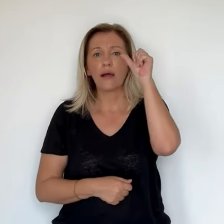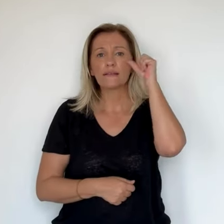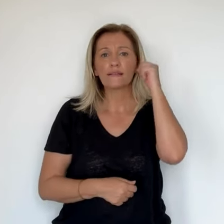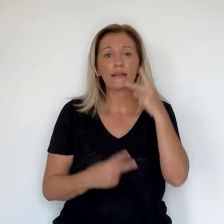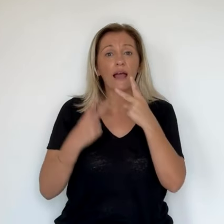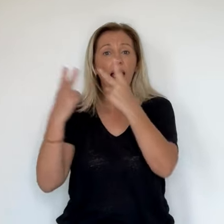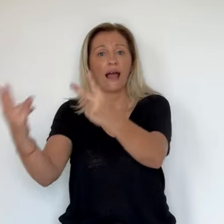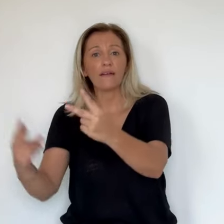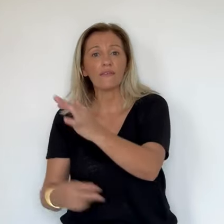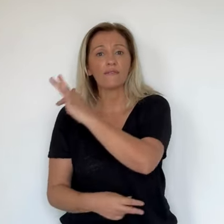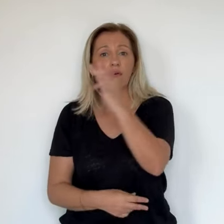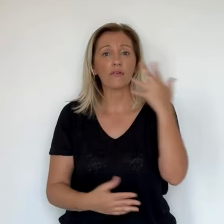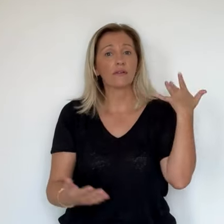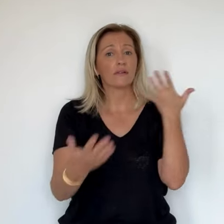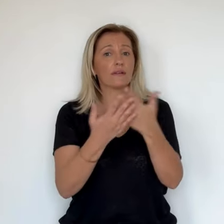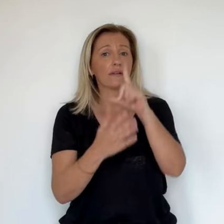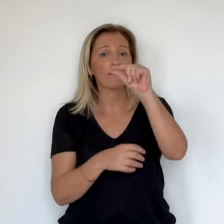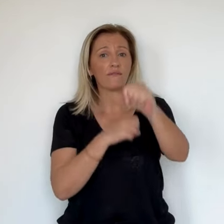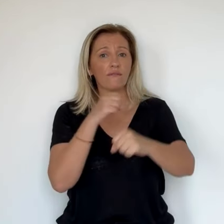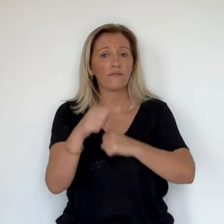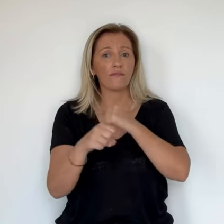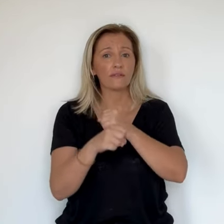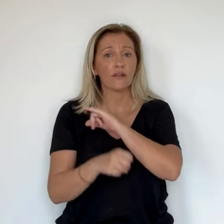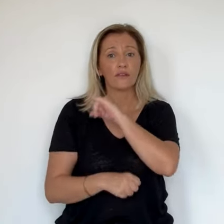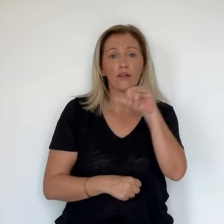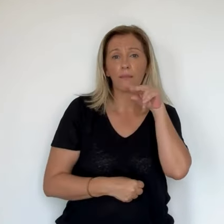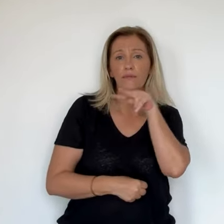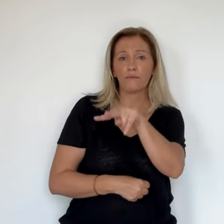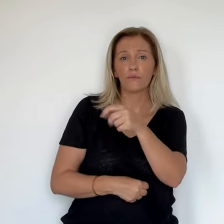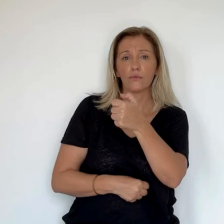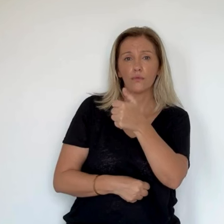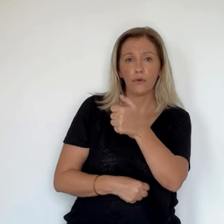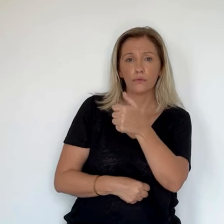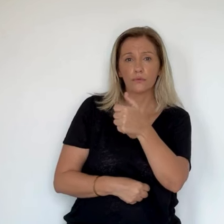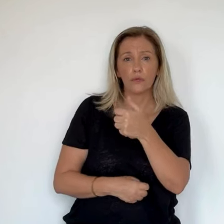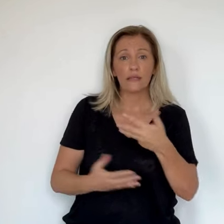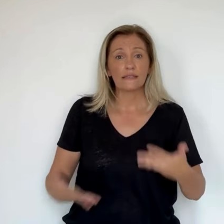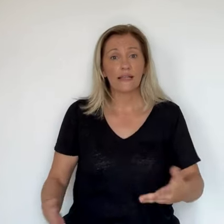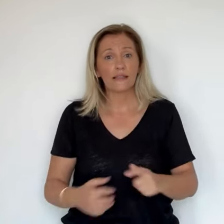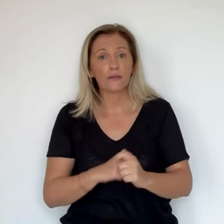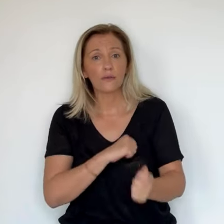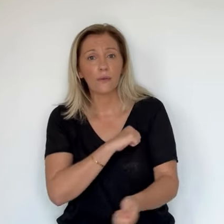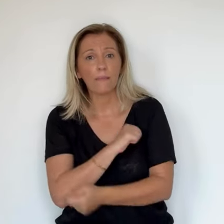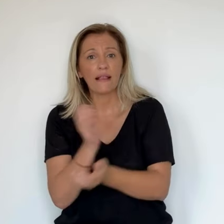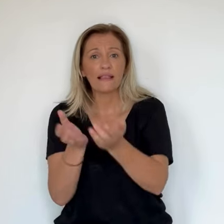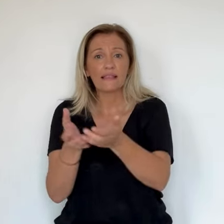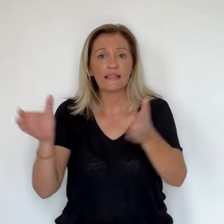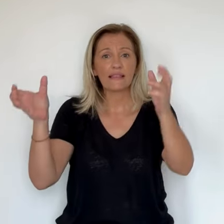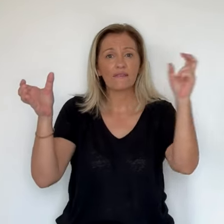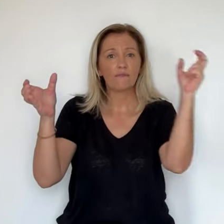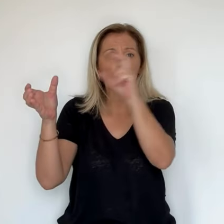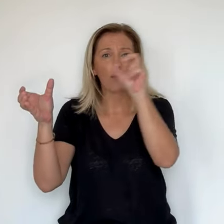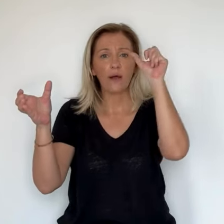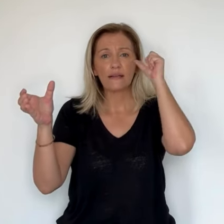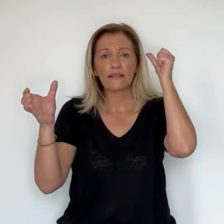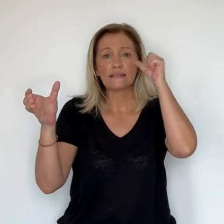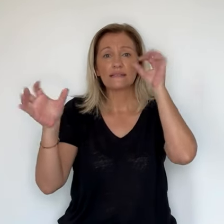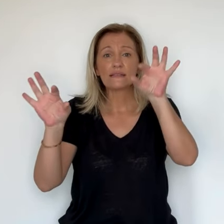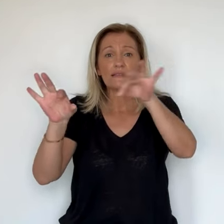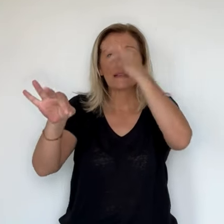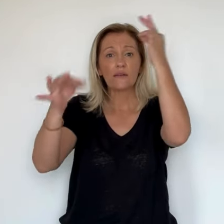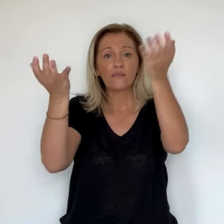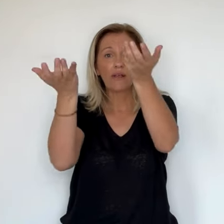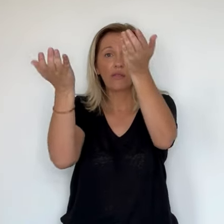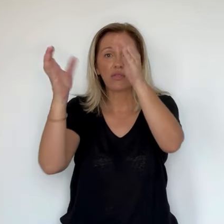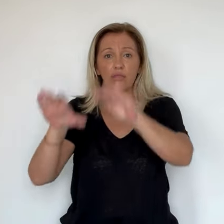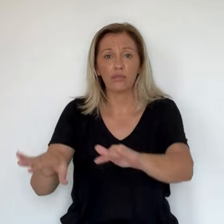continent depuis une vingtaine d'années, il n'avait jamais été officiellement détecté en Corse. Cette semaine, un nid a été détruit à Basté-Licace